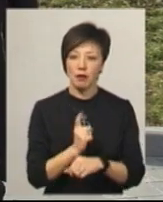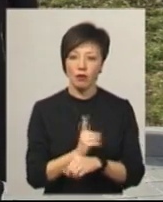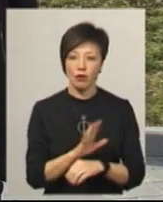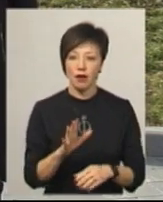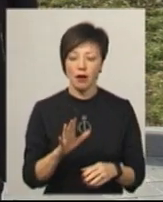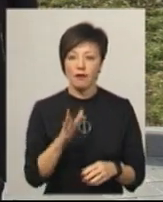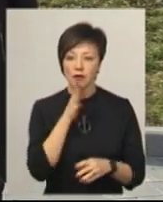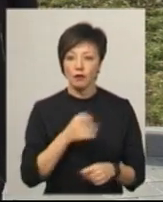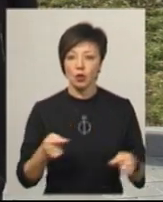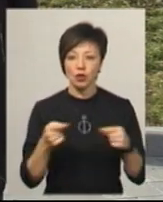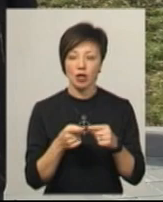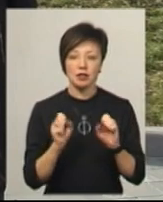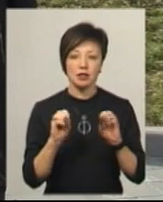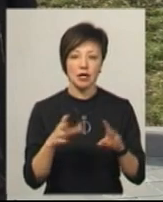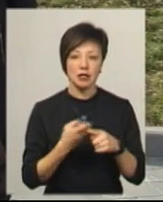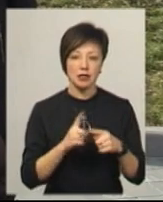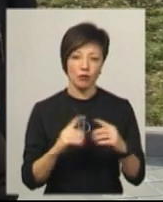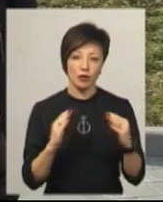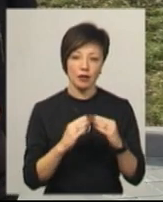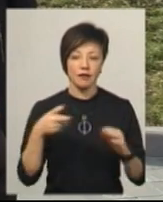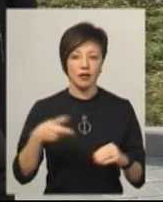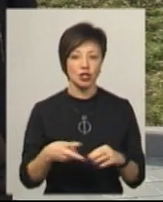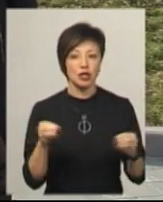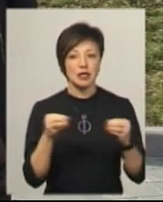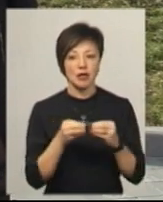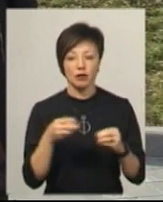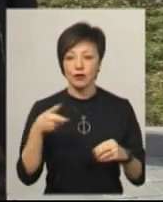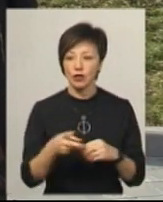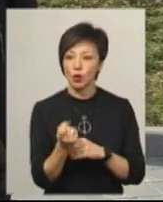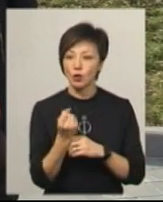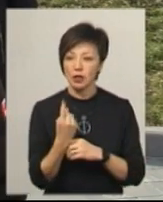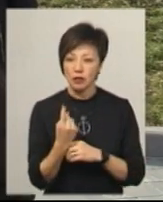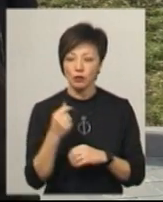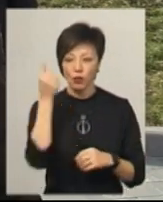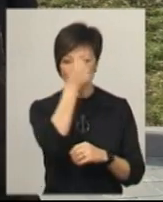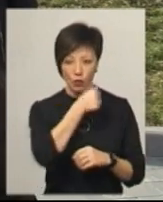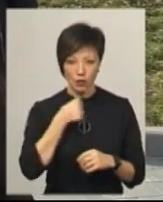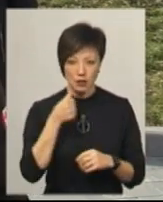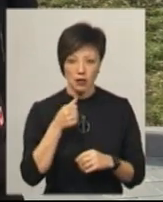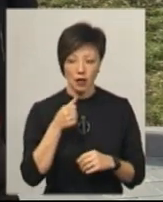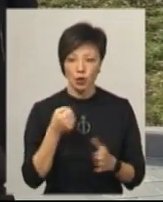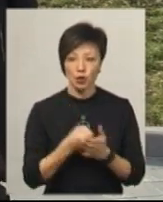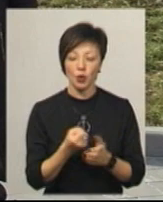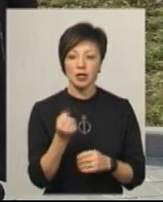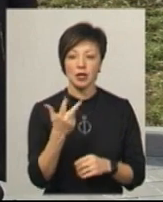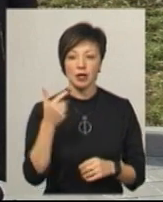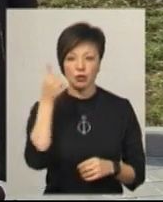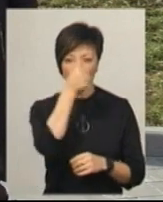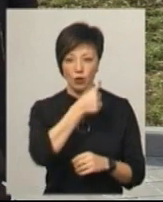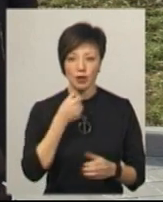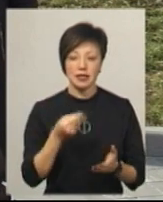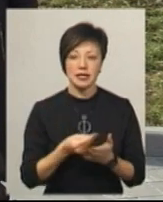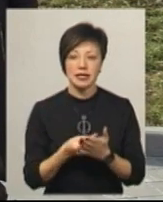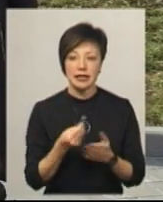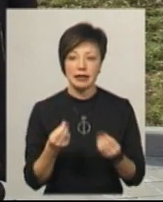своєчасно здати цей будинок. В 2010-2011 році до 2013 року ціни